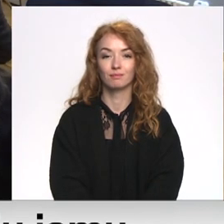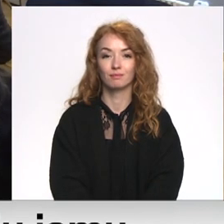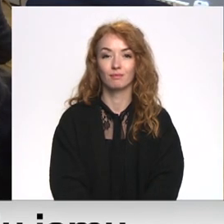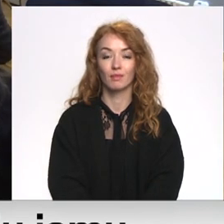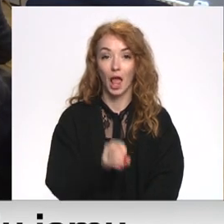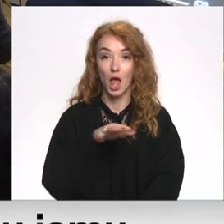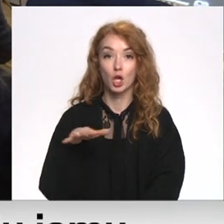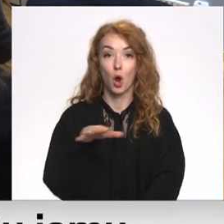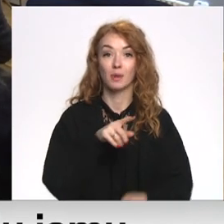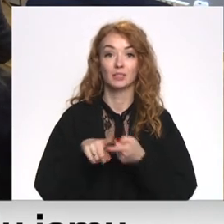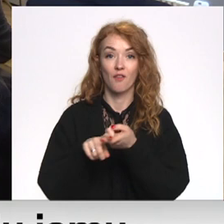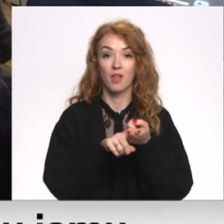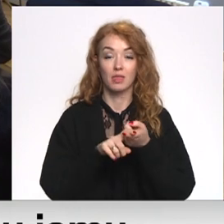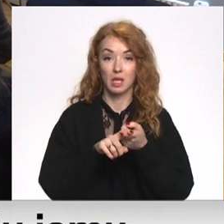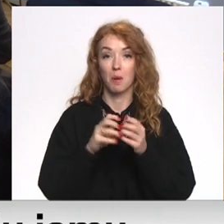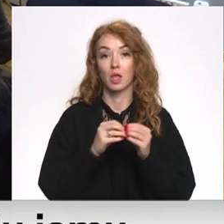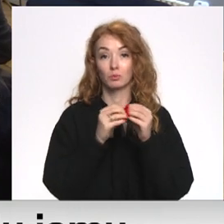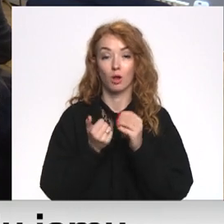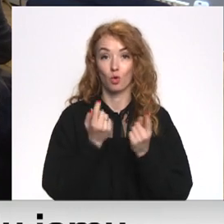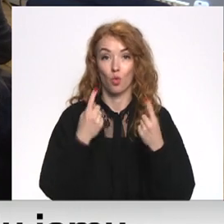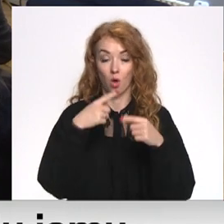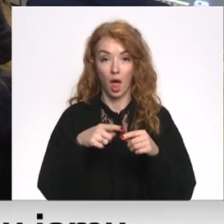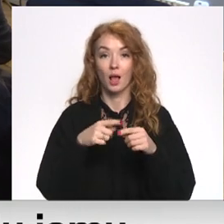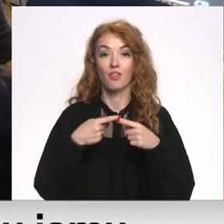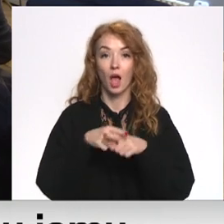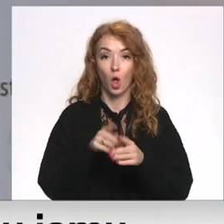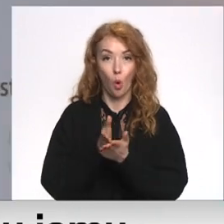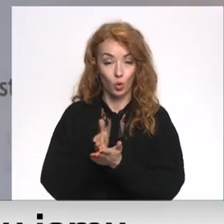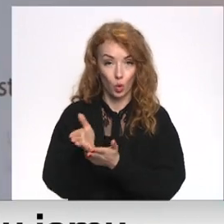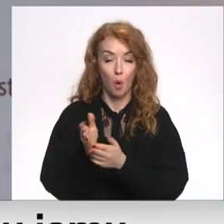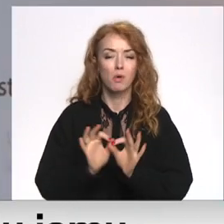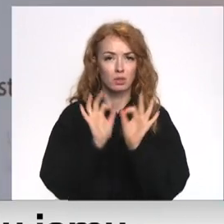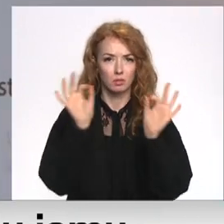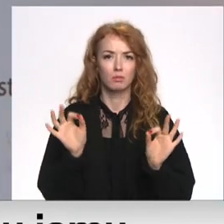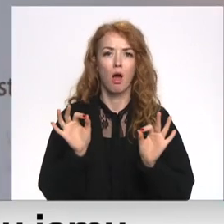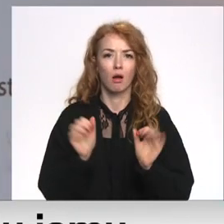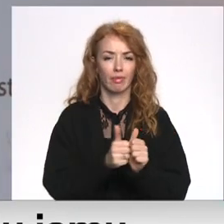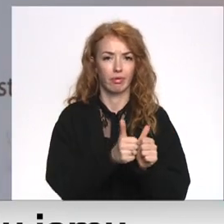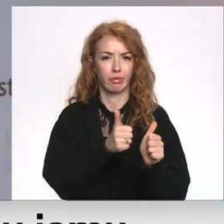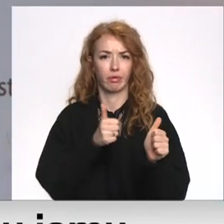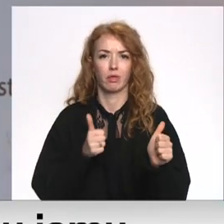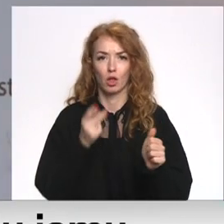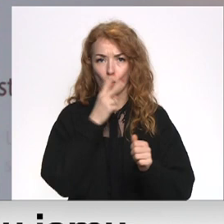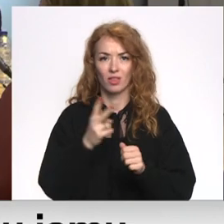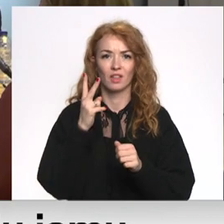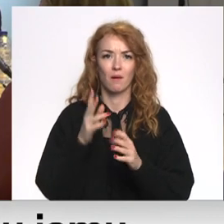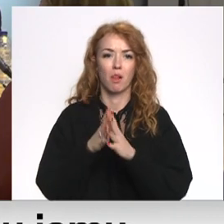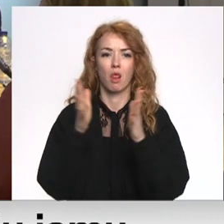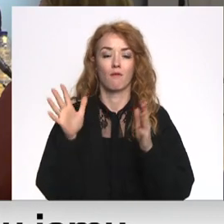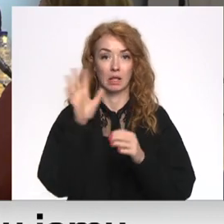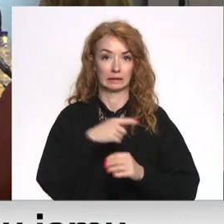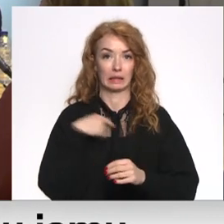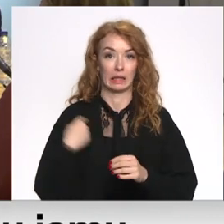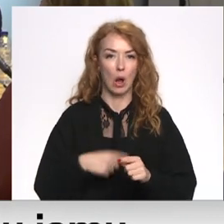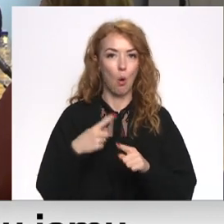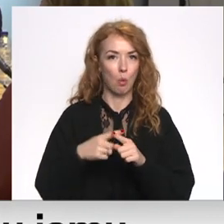Eiropas Savienība pēdējo desmit gadu laikā tehnoloģiju jomā ir sākusi ievērojumi atpalikt no diviem nieliem spēlētājiem – Ķīnas